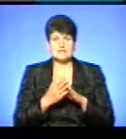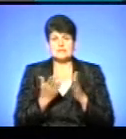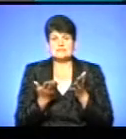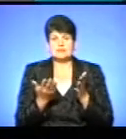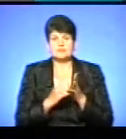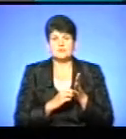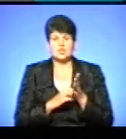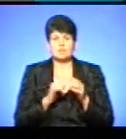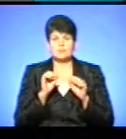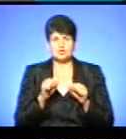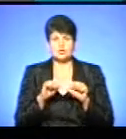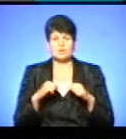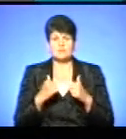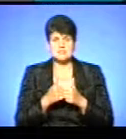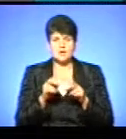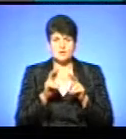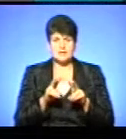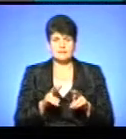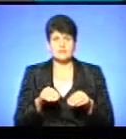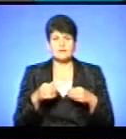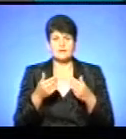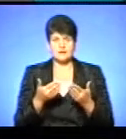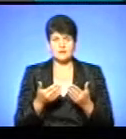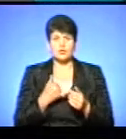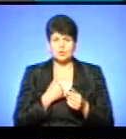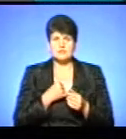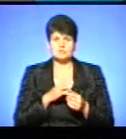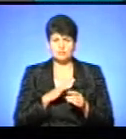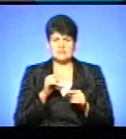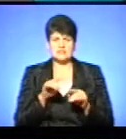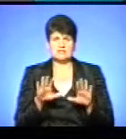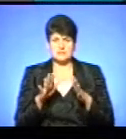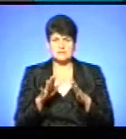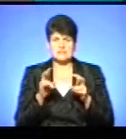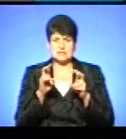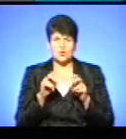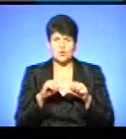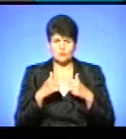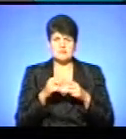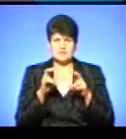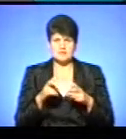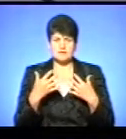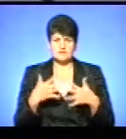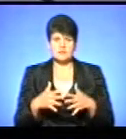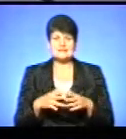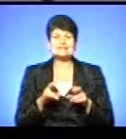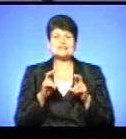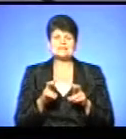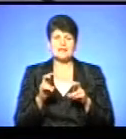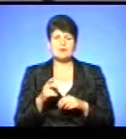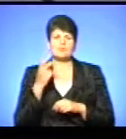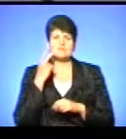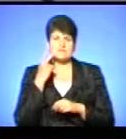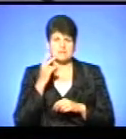може комісія розглянути і надати. От в нас були такі випадки, вже засідала комісія в управлінні офіційному? Засідає постійно,